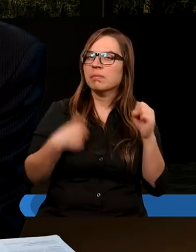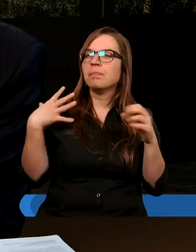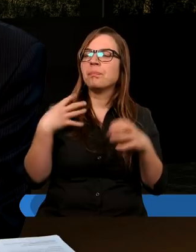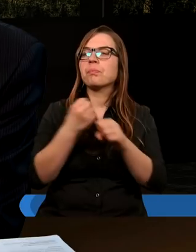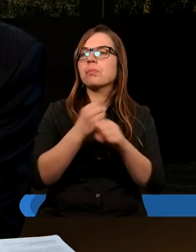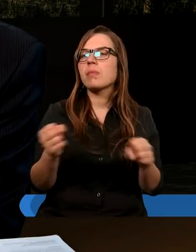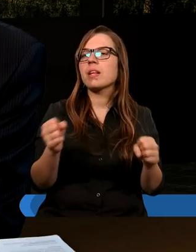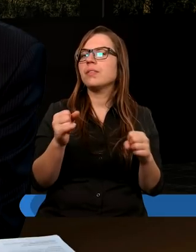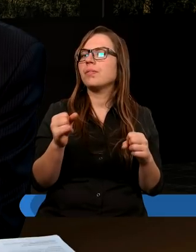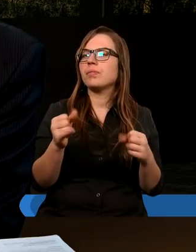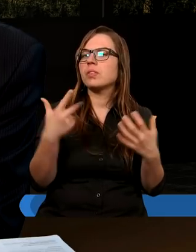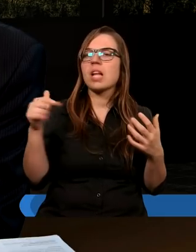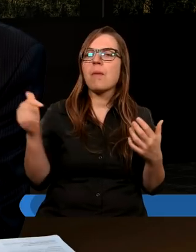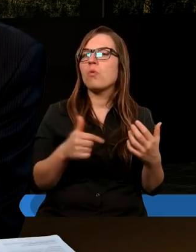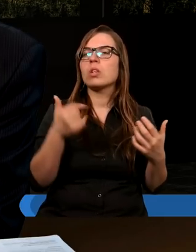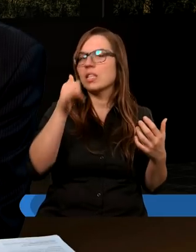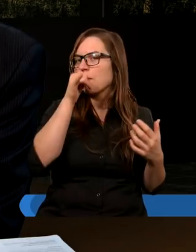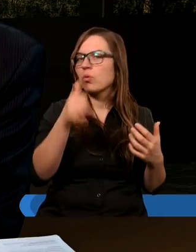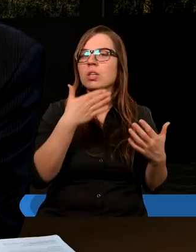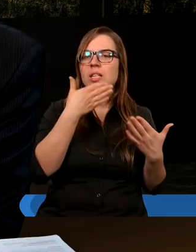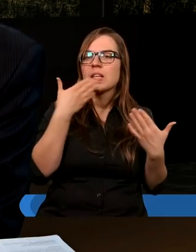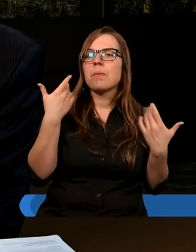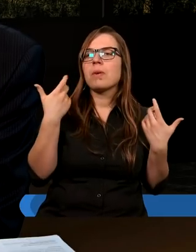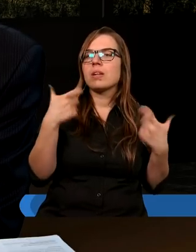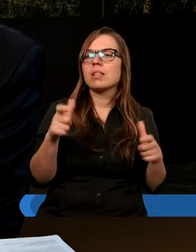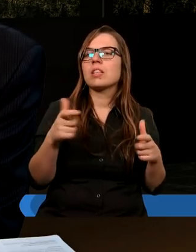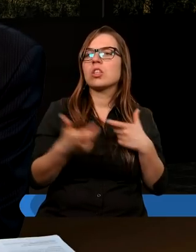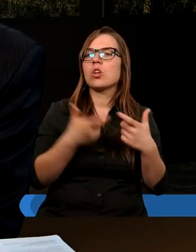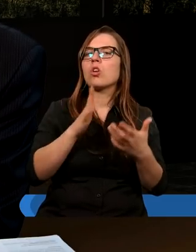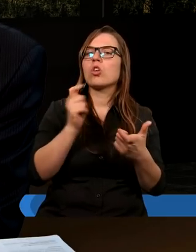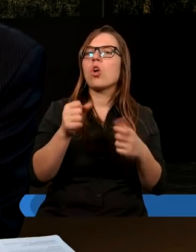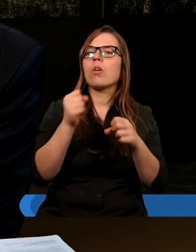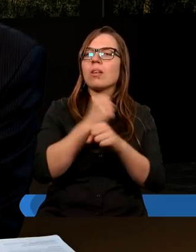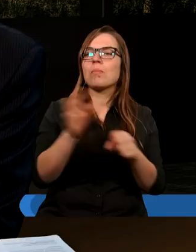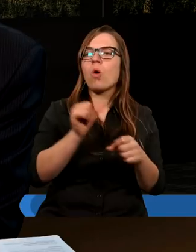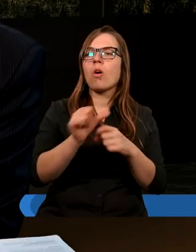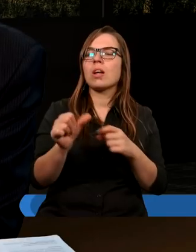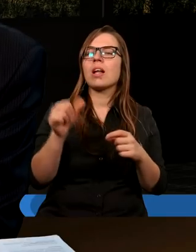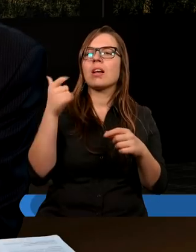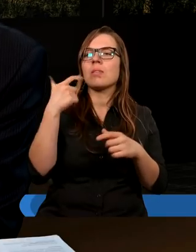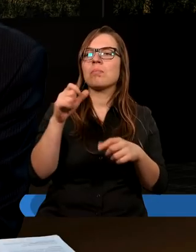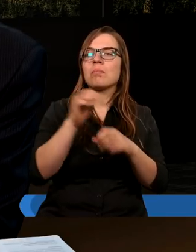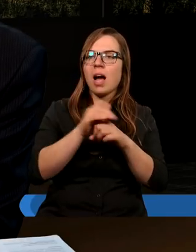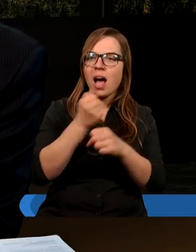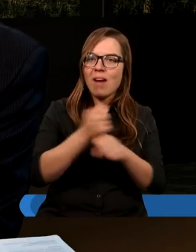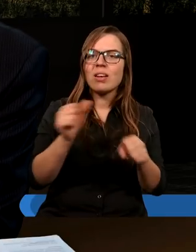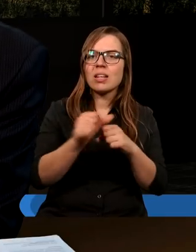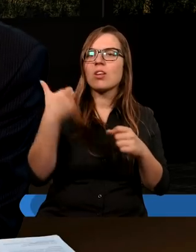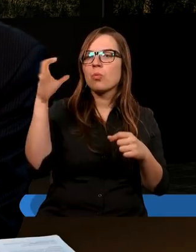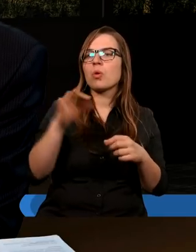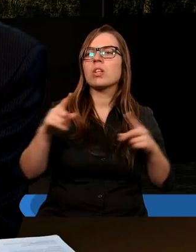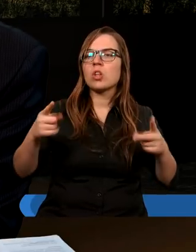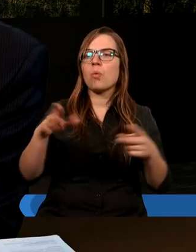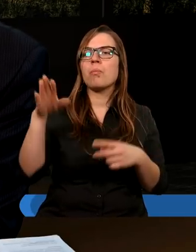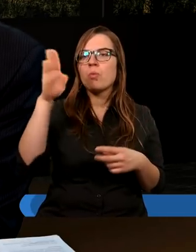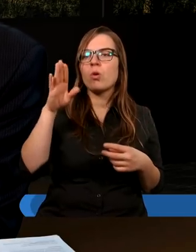być zbawionym nie musimy, nie możemy, nie mamy czynić nic, bo zbawienie jest w stu procentach dziełem Bożym.